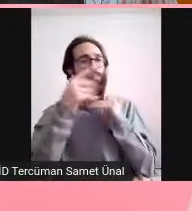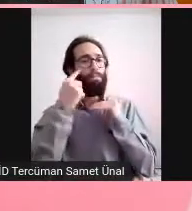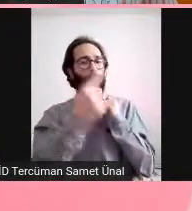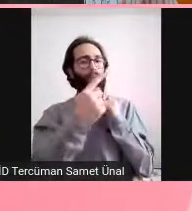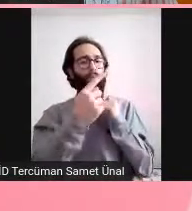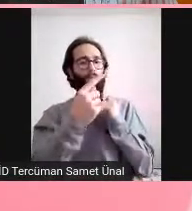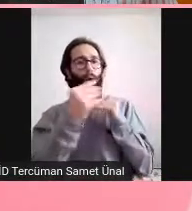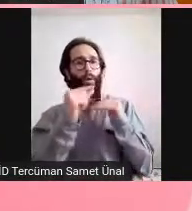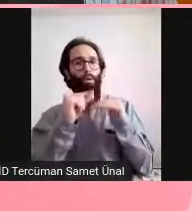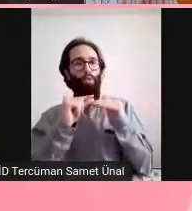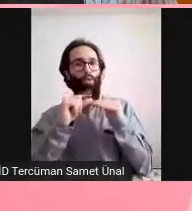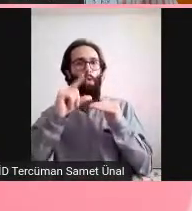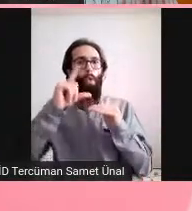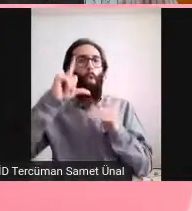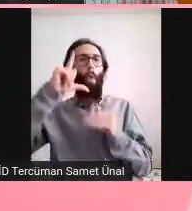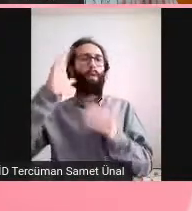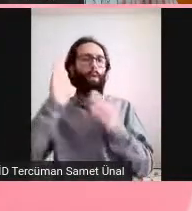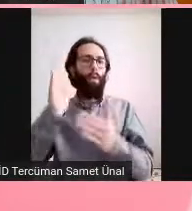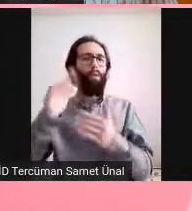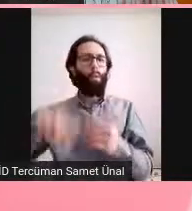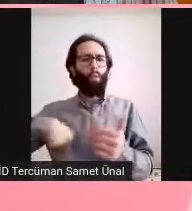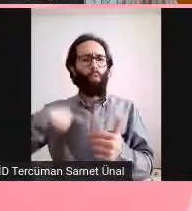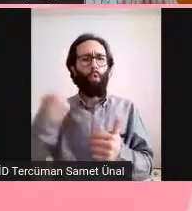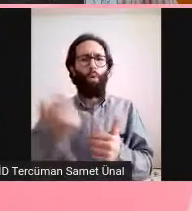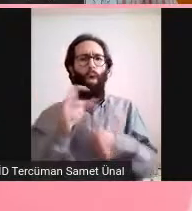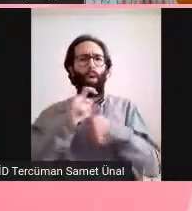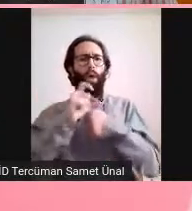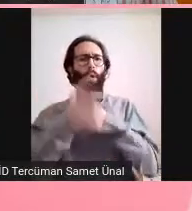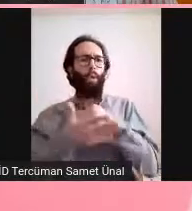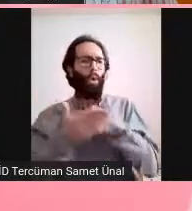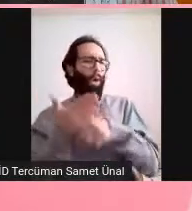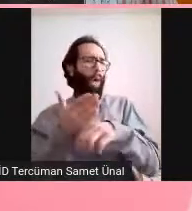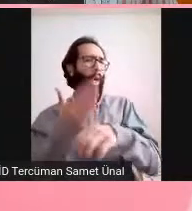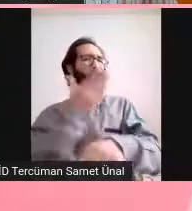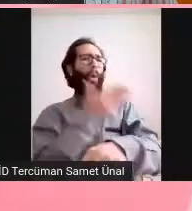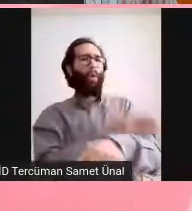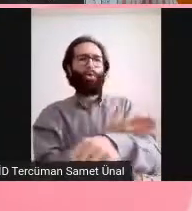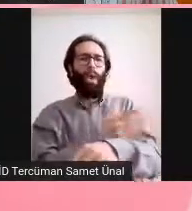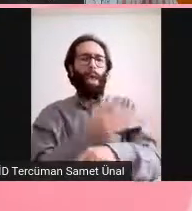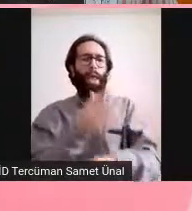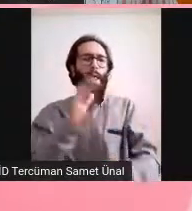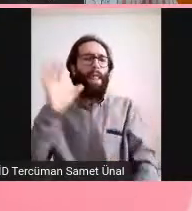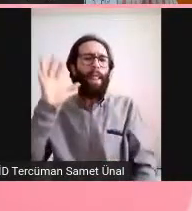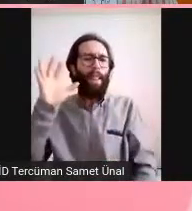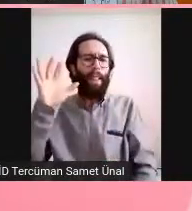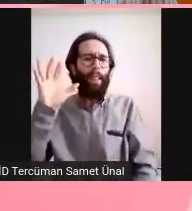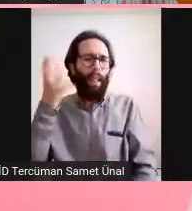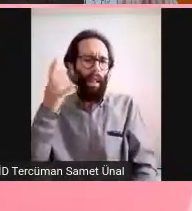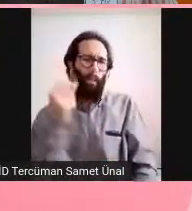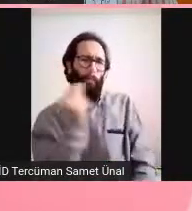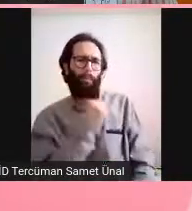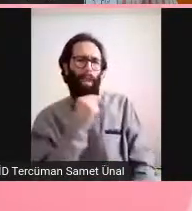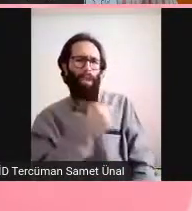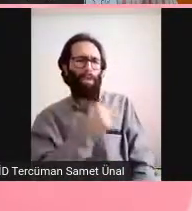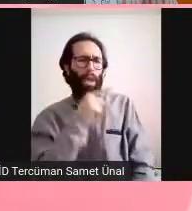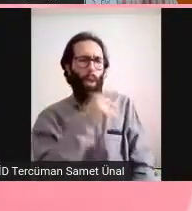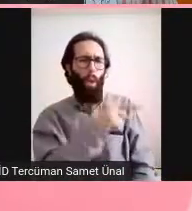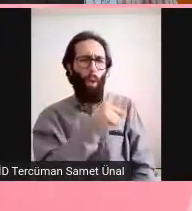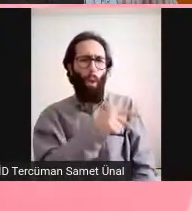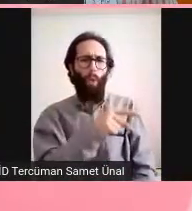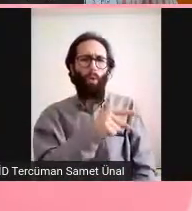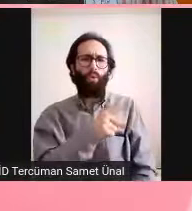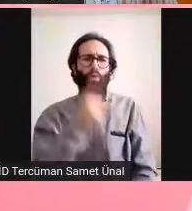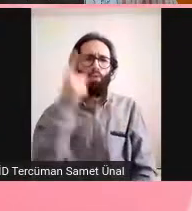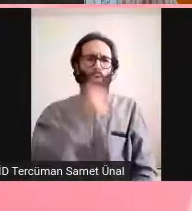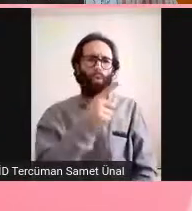Normalde yüzde otuz birmiş delirium vakaları sanırım yoğun bakımda yatanlarda ama yüzde elli